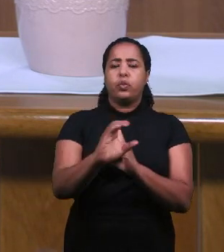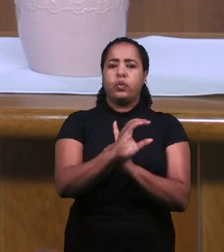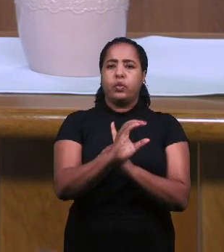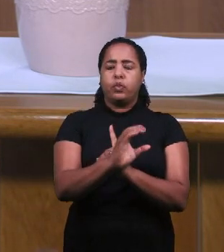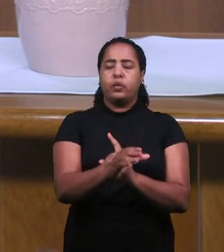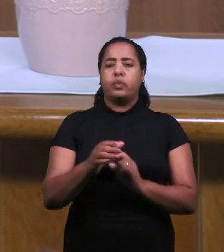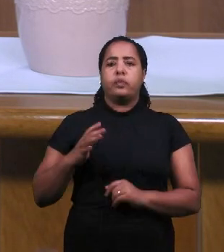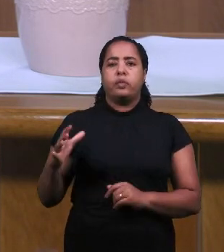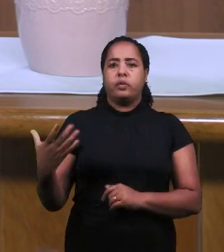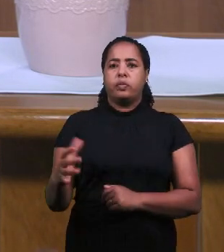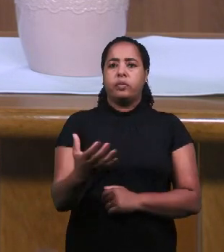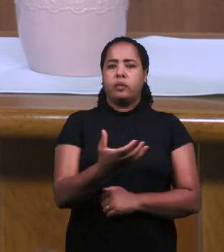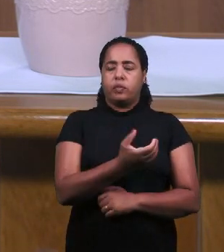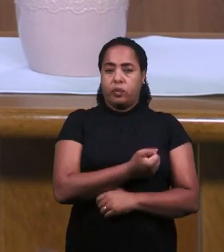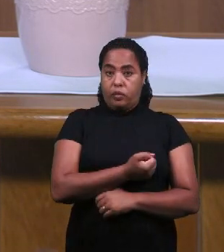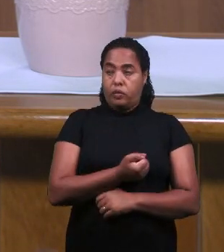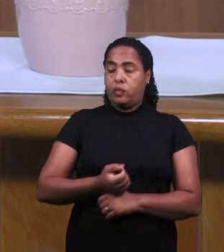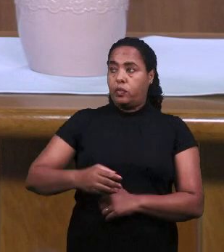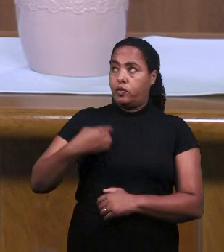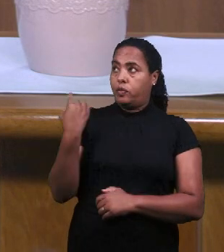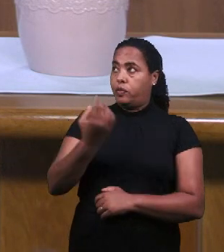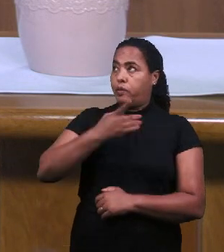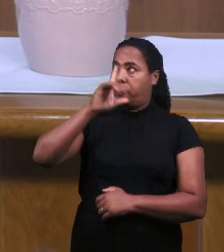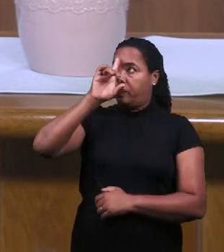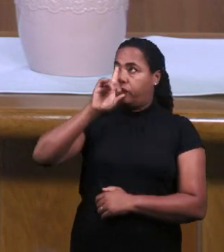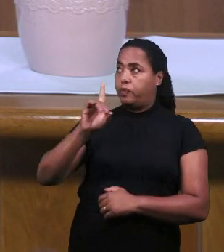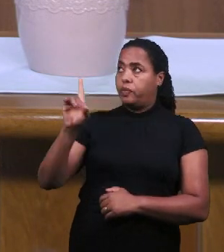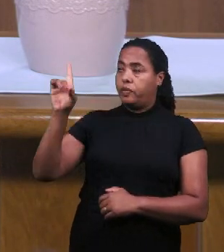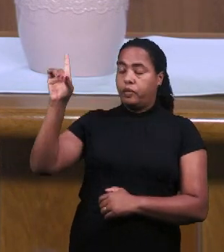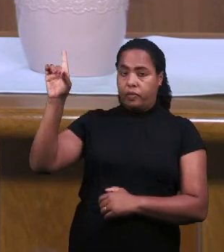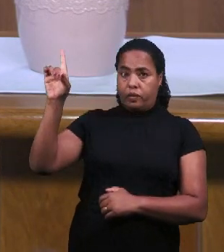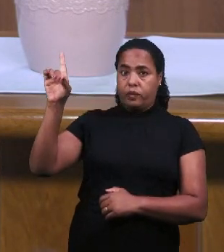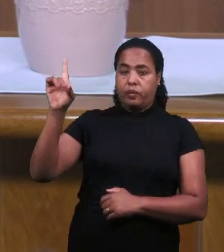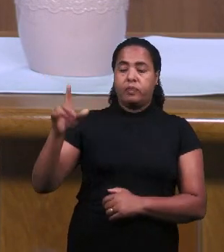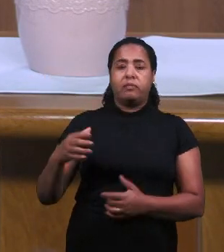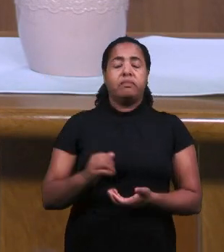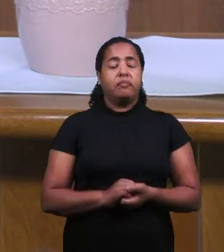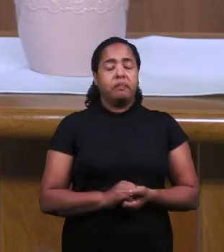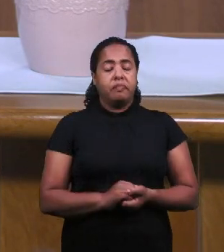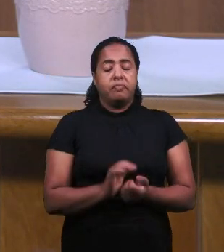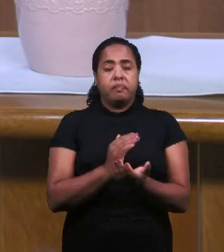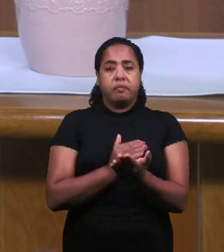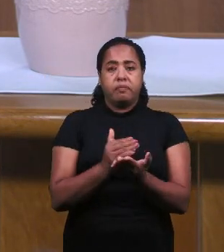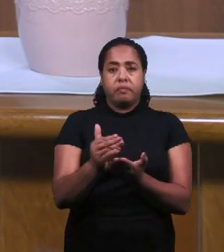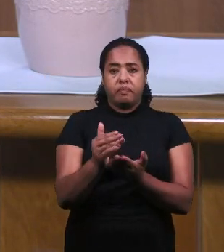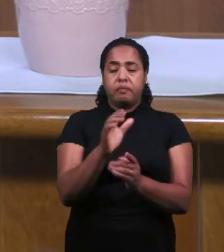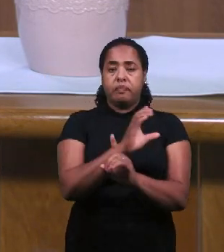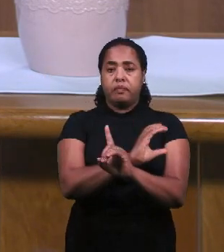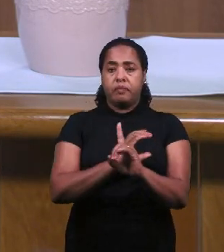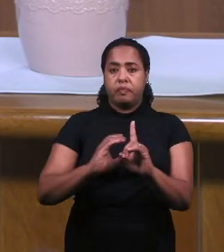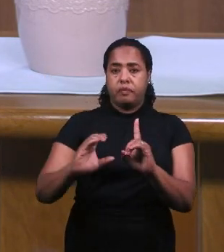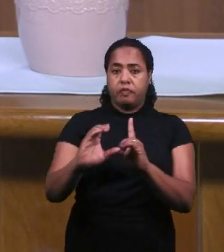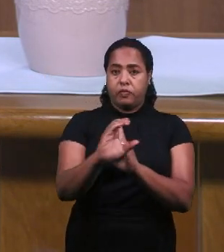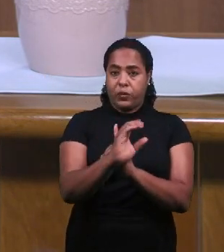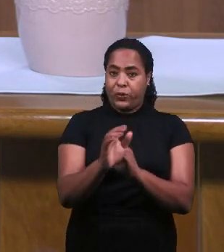богослужение, поклонение Богу Живому, Богу Нашему. И мы начнем